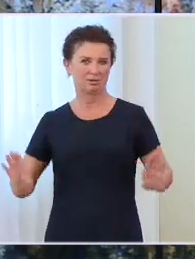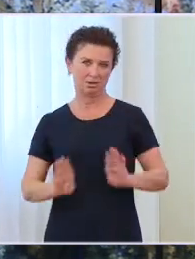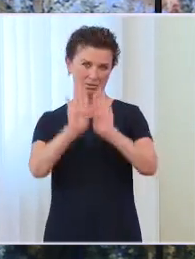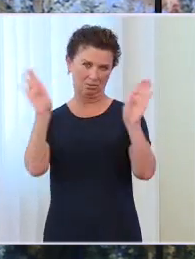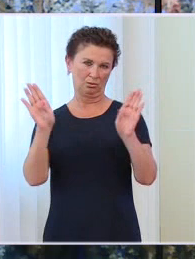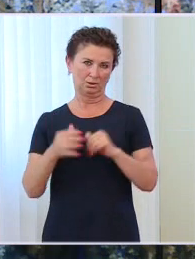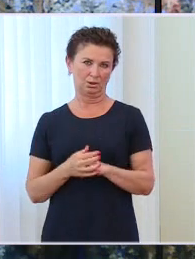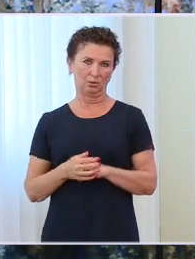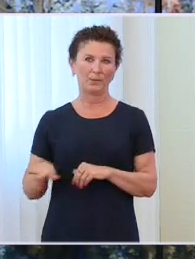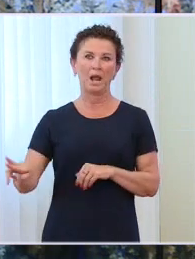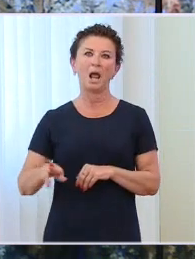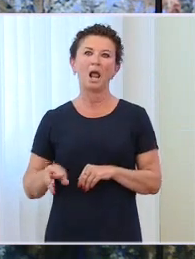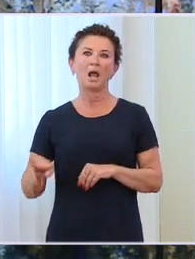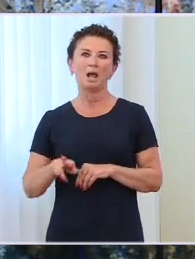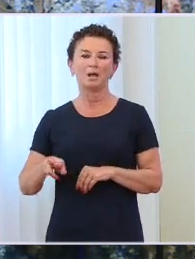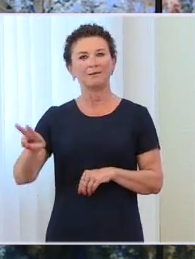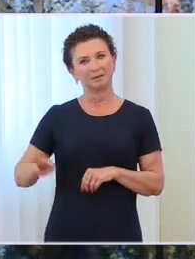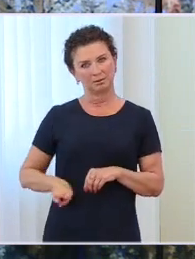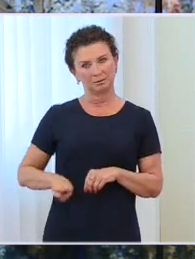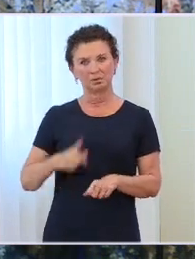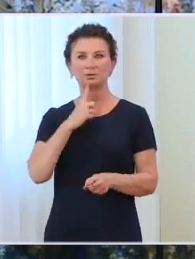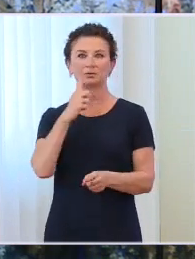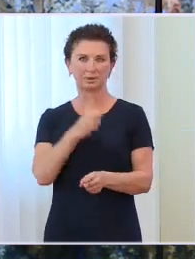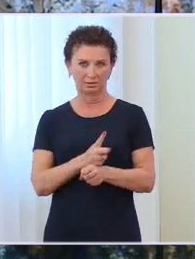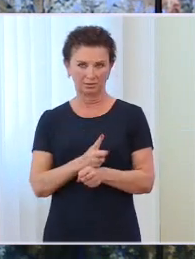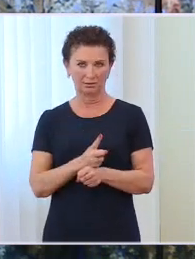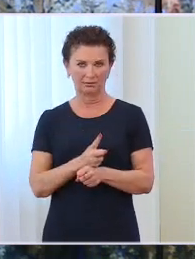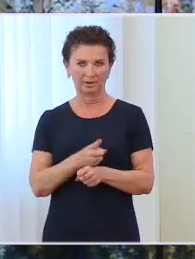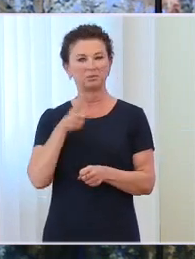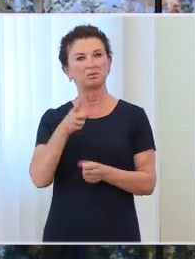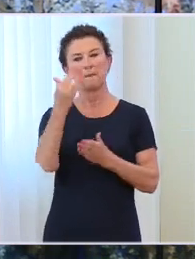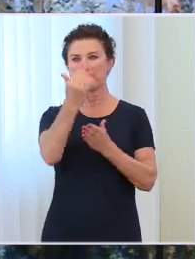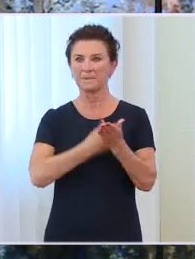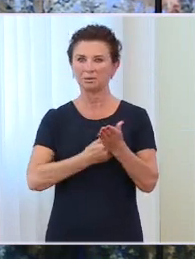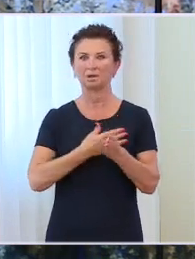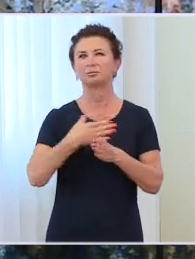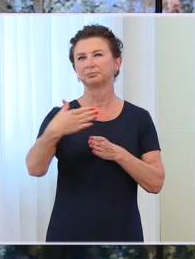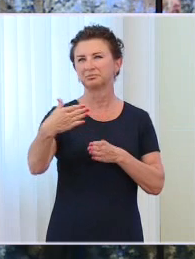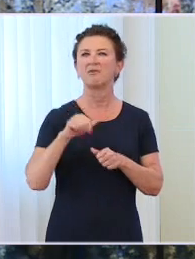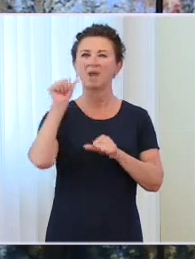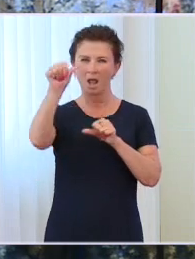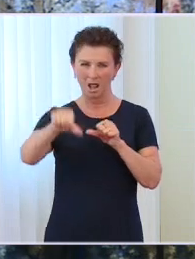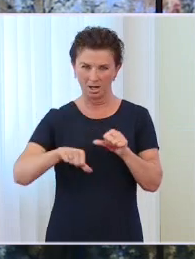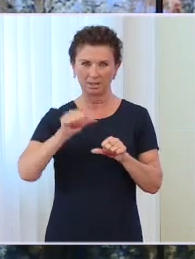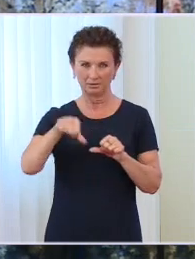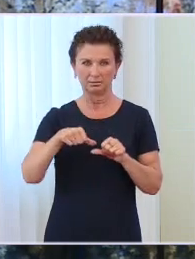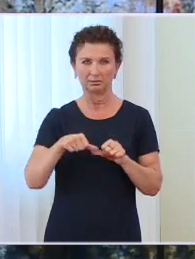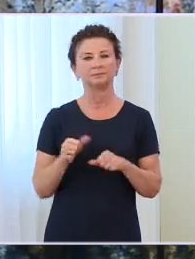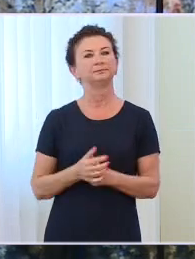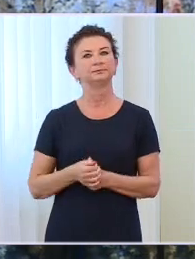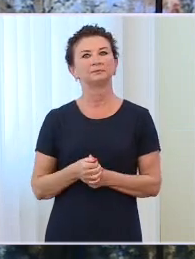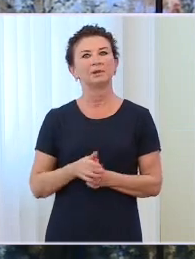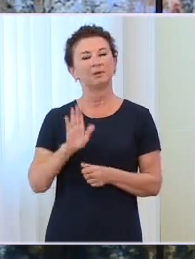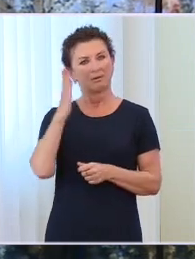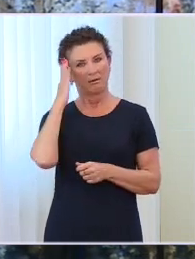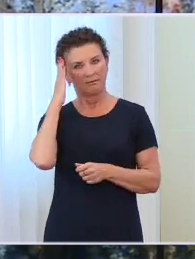Ministrów podjęła decyzję o tym programie wieloletnim i rozwiała wszelkie wątpliwości. Oczywiście środki, które